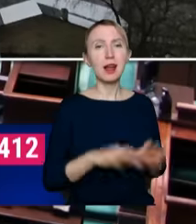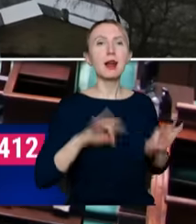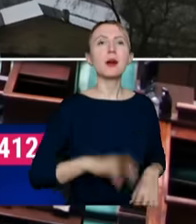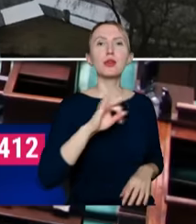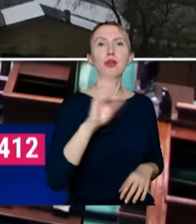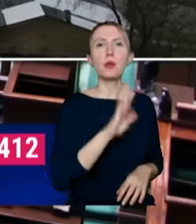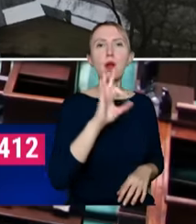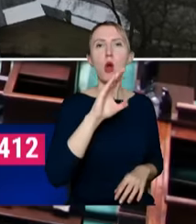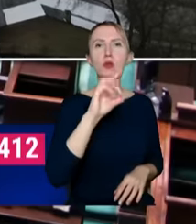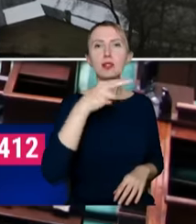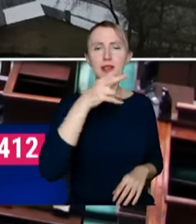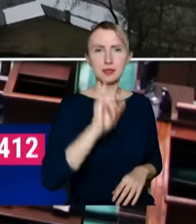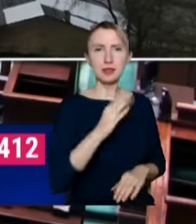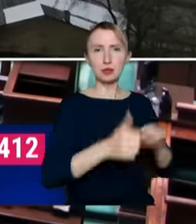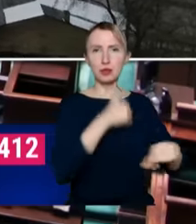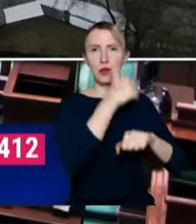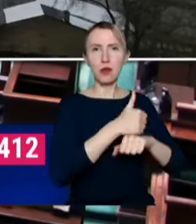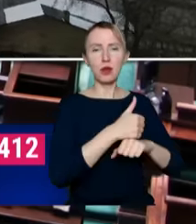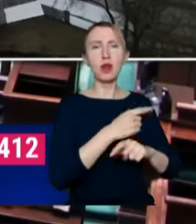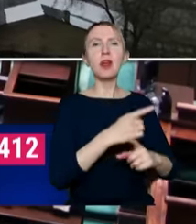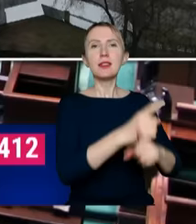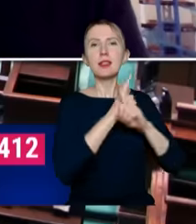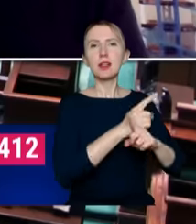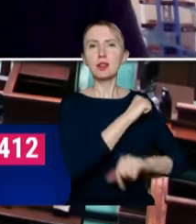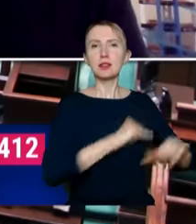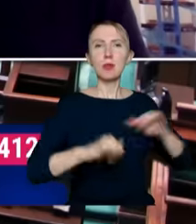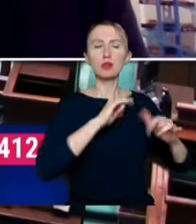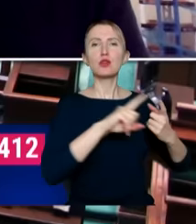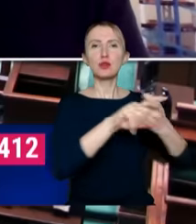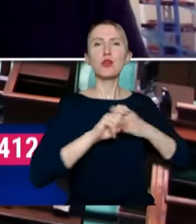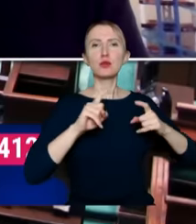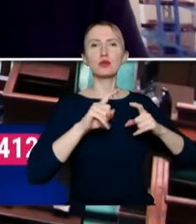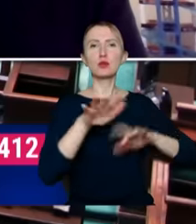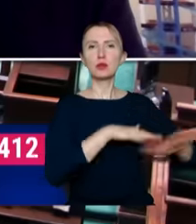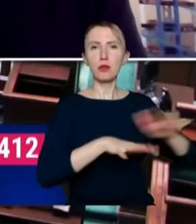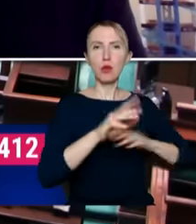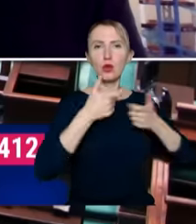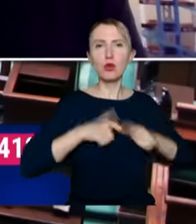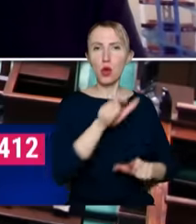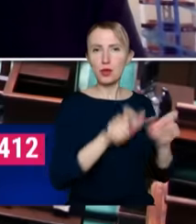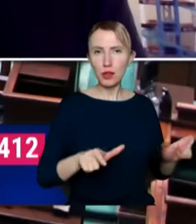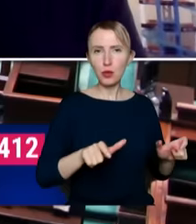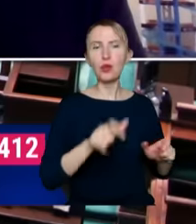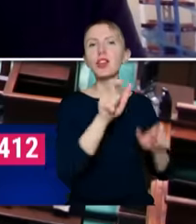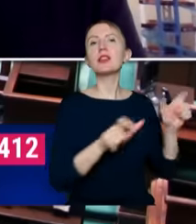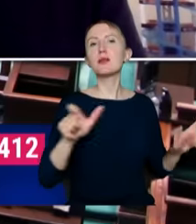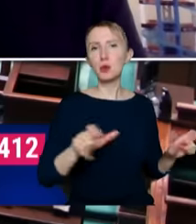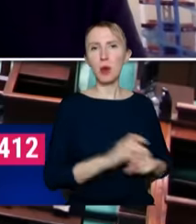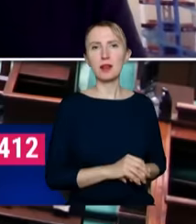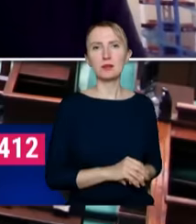Opszański, Przewodniczący Niezależnego Samorządnego Związku Zawodowego Rolników Indywidualnych